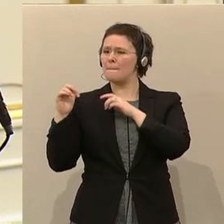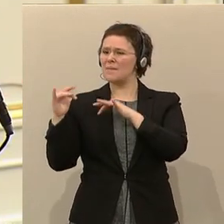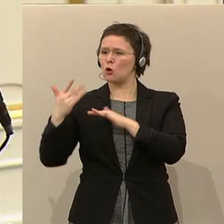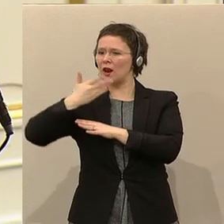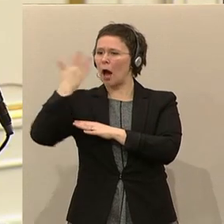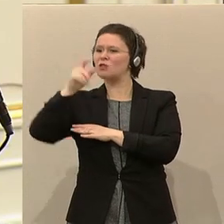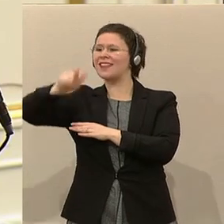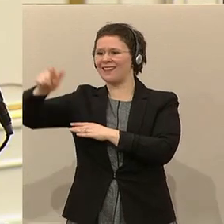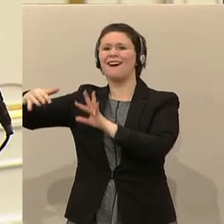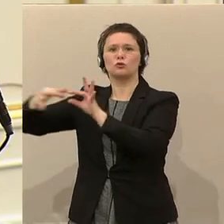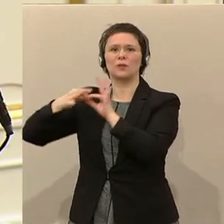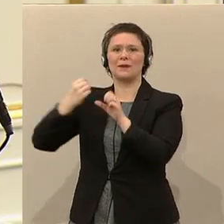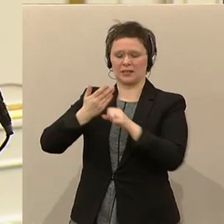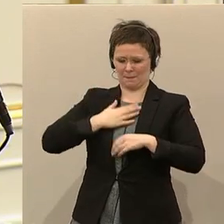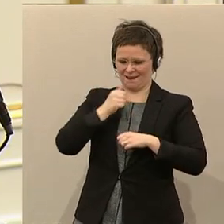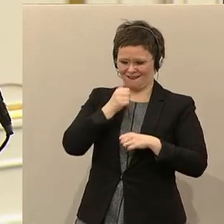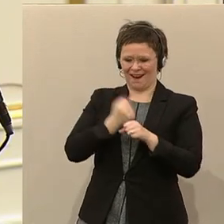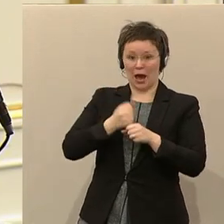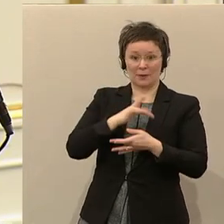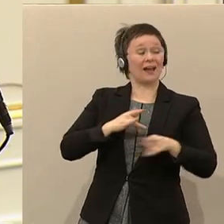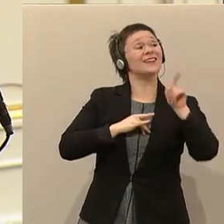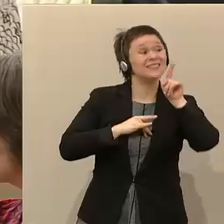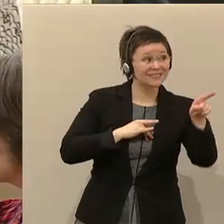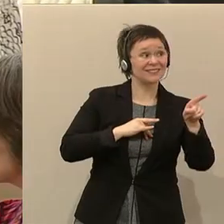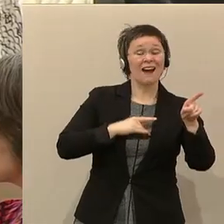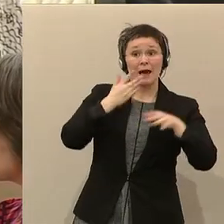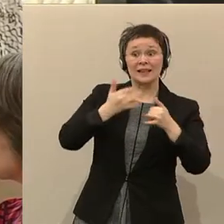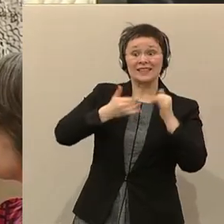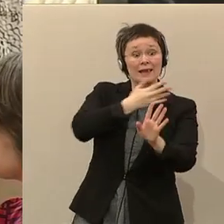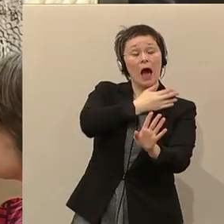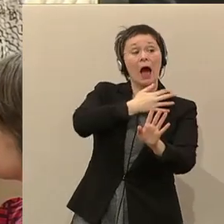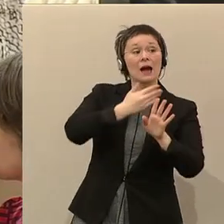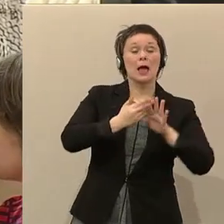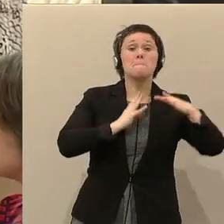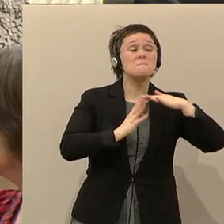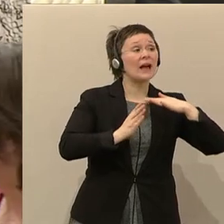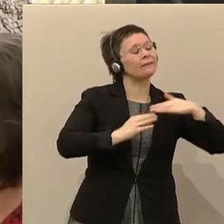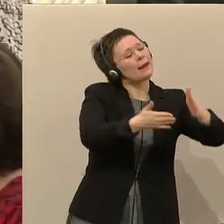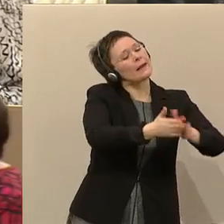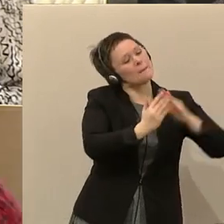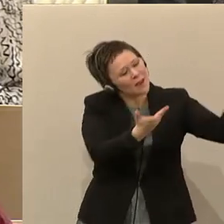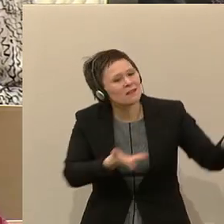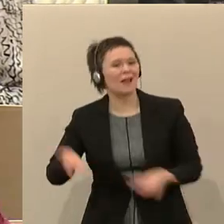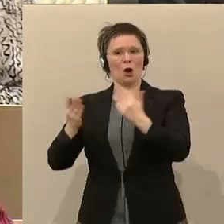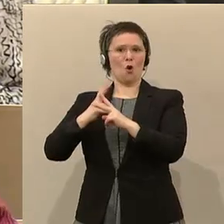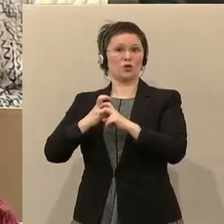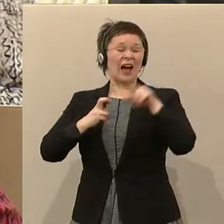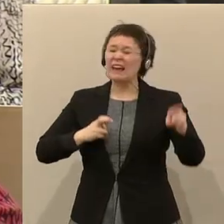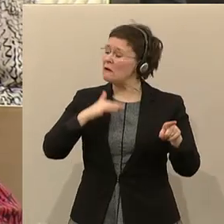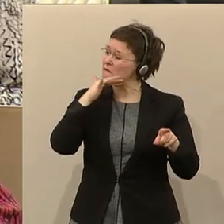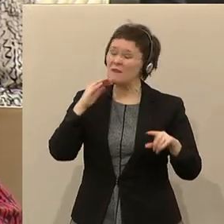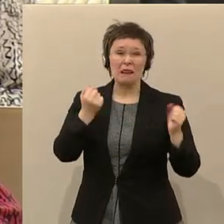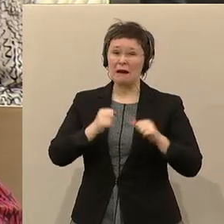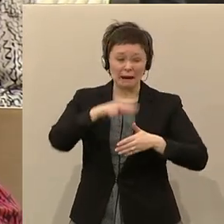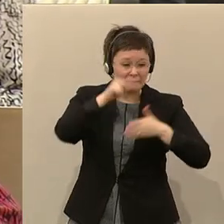rechtswidrigen Wegen in den letzten Jahren nach Österreich gebeten haben. Weil viele davon weder schreiben noch lesen können. Diese